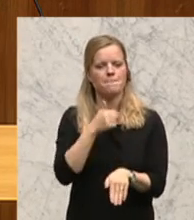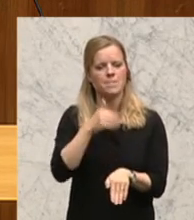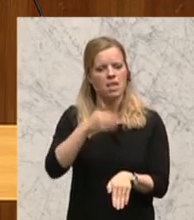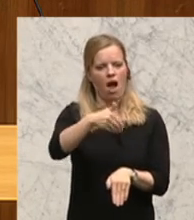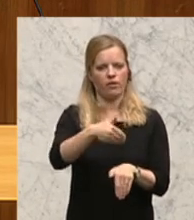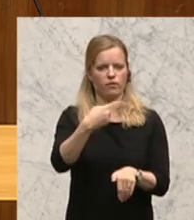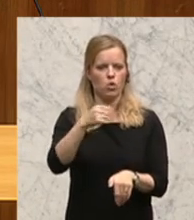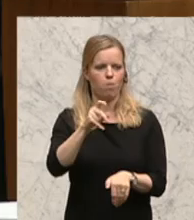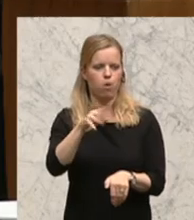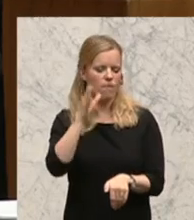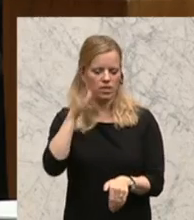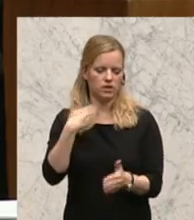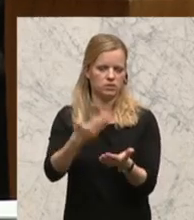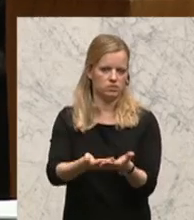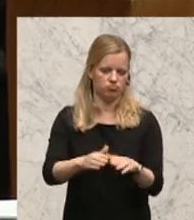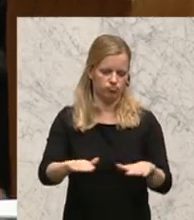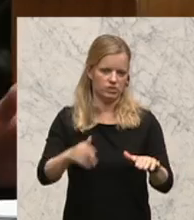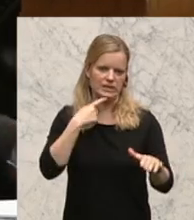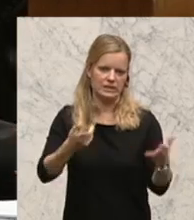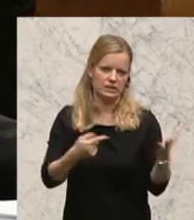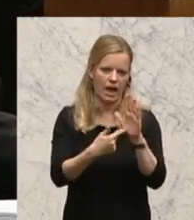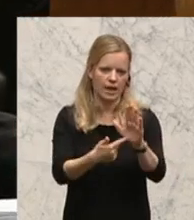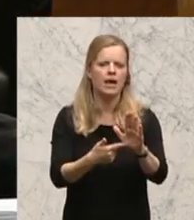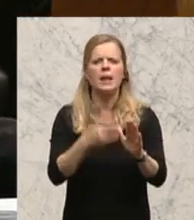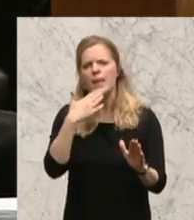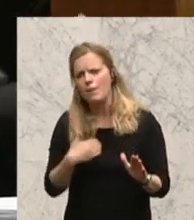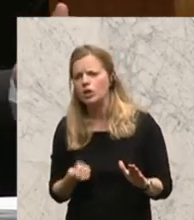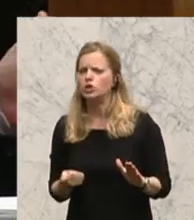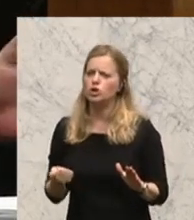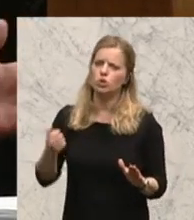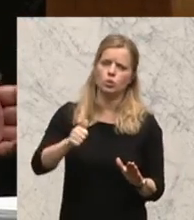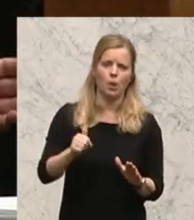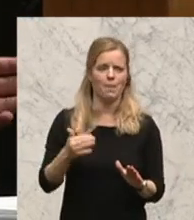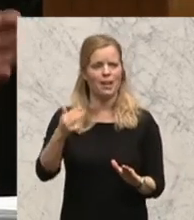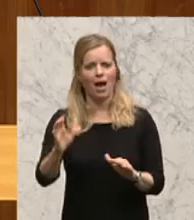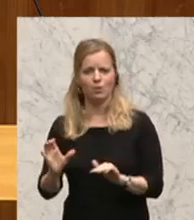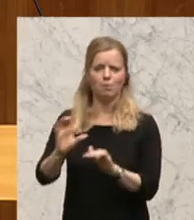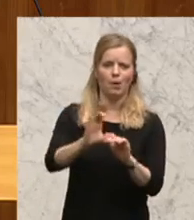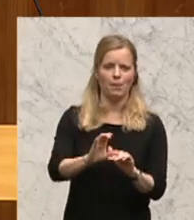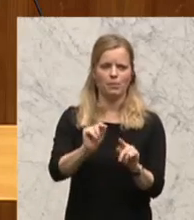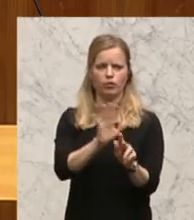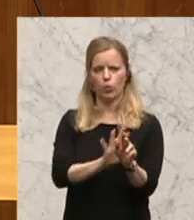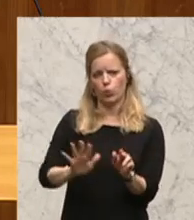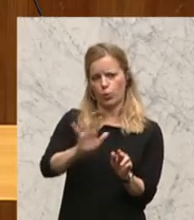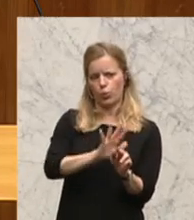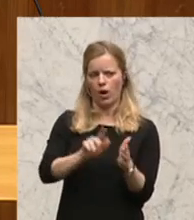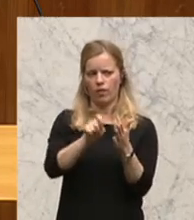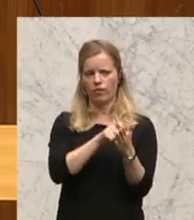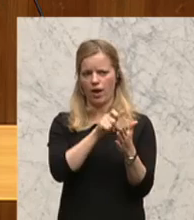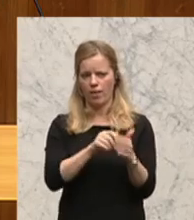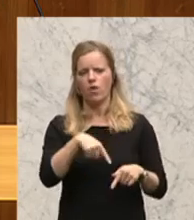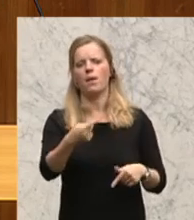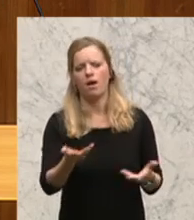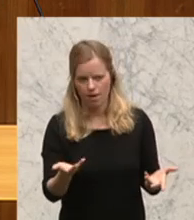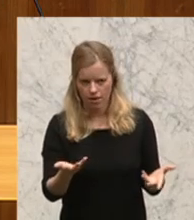wir nicht am Tisch legen, lieber nehmen wir zusätzliche Milliarden in die Hand, um das zu vertuschen bis nach den Wahlen. Und so haben Sie auch diesmal gesagt, ja, bis nach den